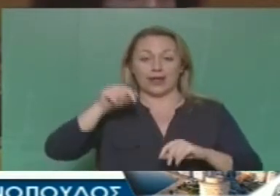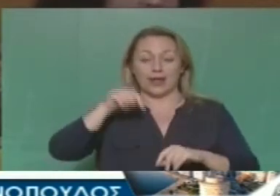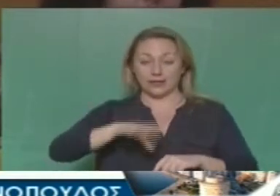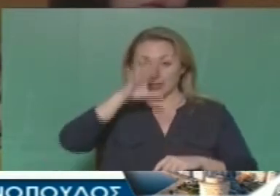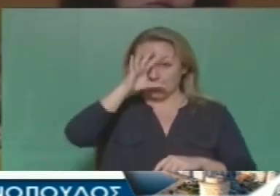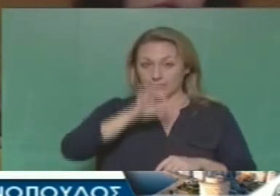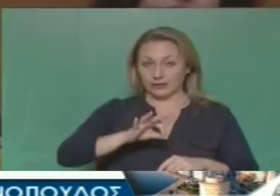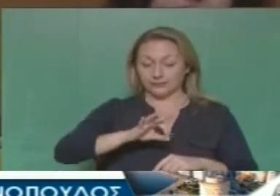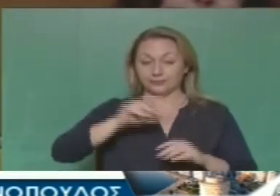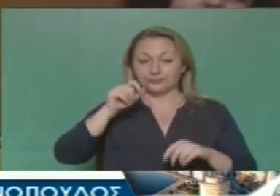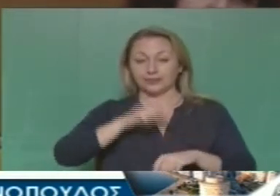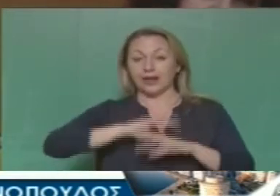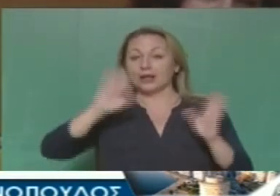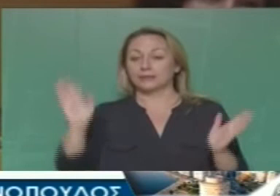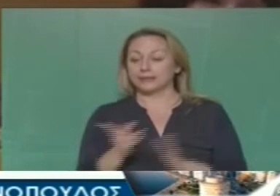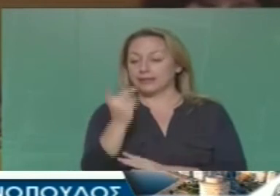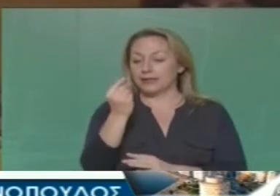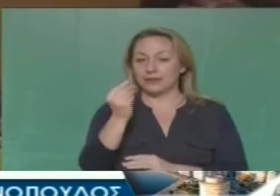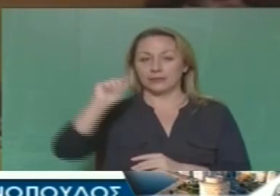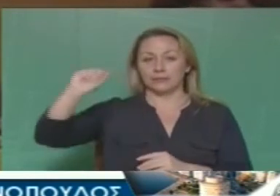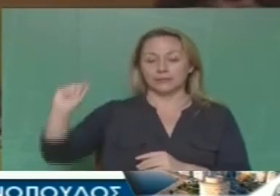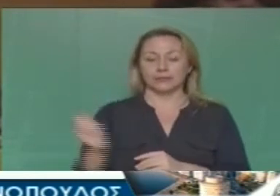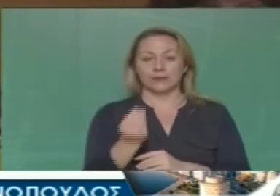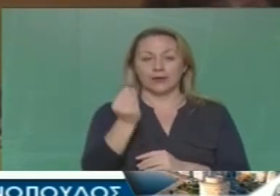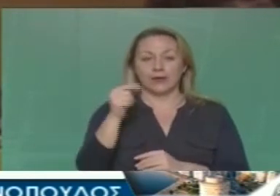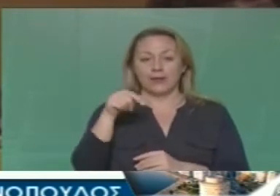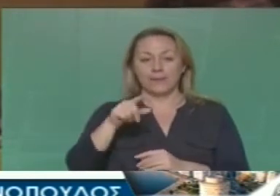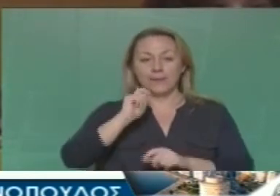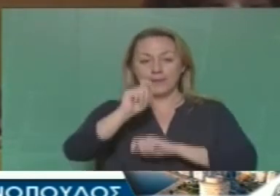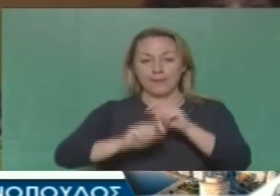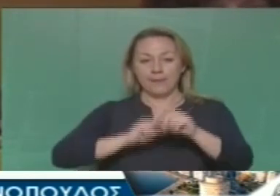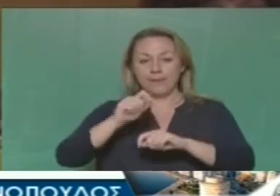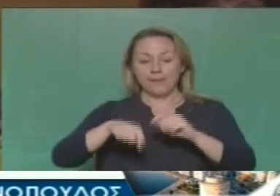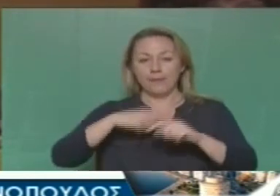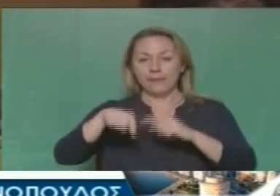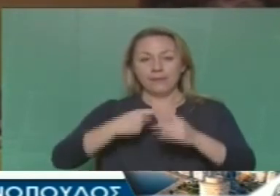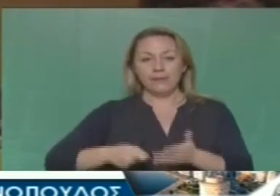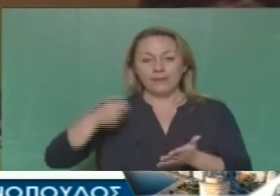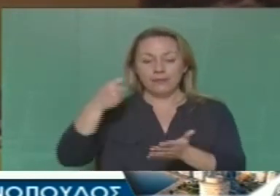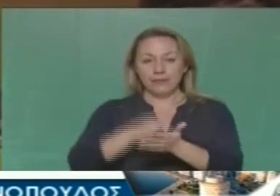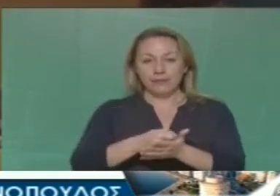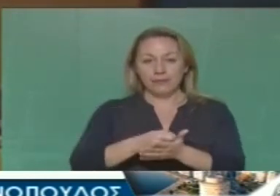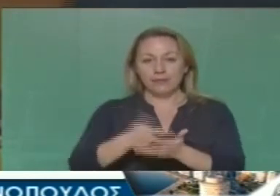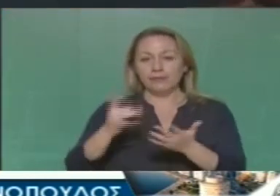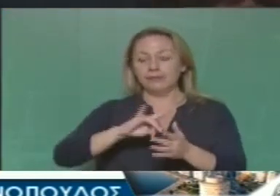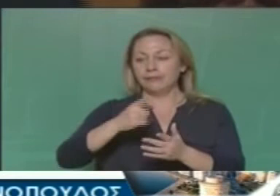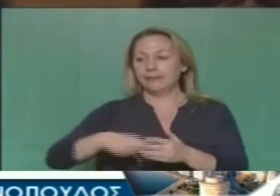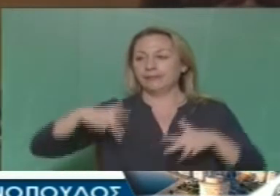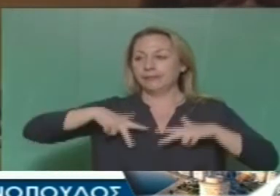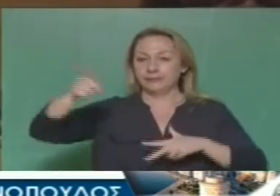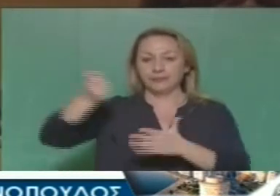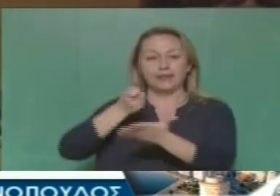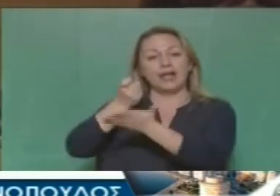από οποιαδήποτε πηγή και αν προέρχονται οι χρηματοδοτήσεις των έργων τις έχει πληρώσει ο λόγος. Είτε στο κράτος με την κεντρική εφορία